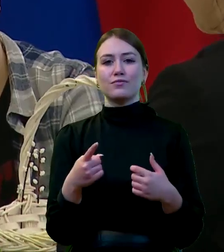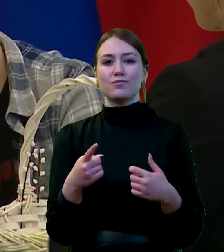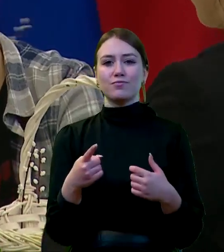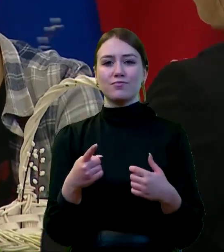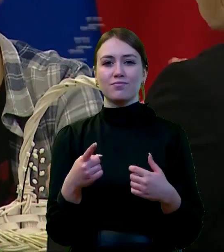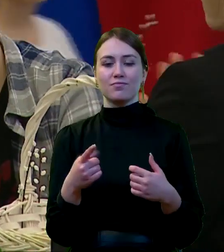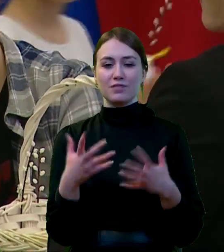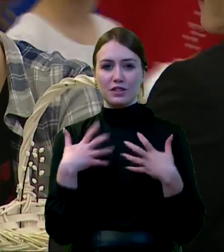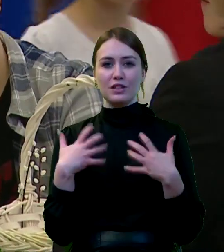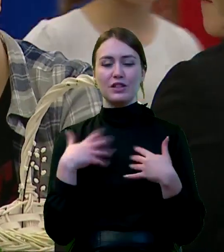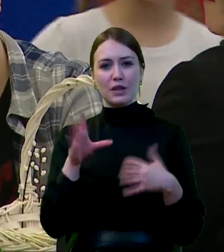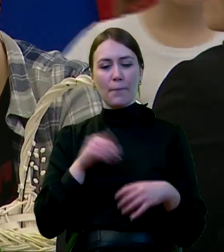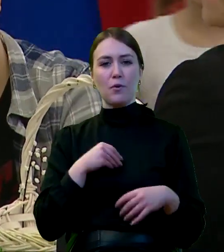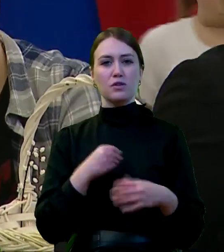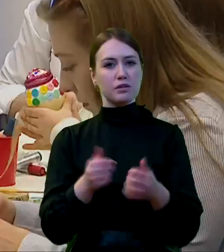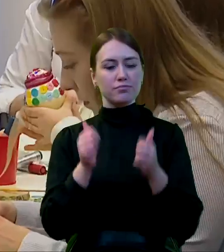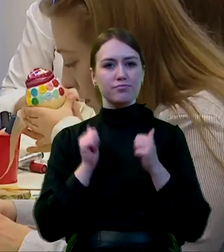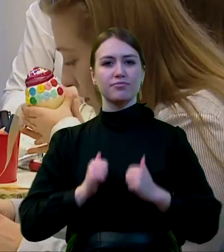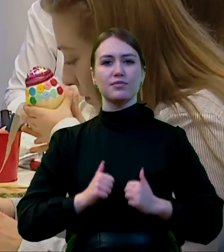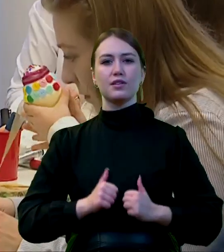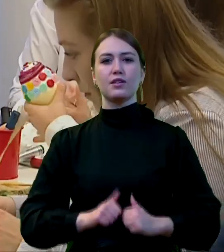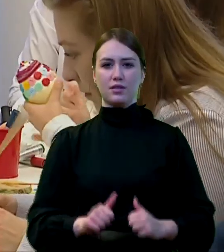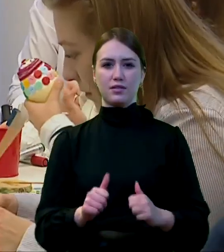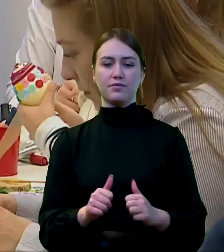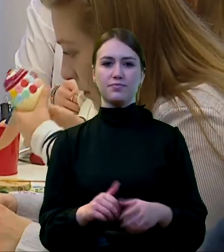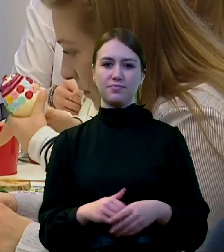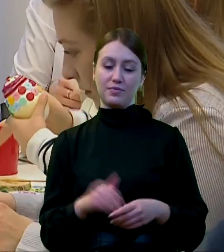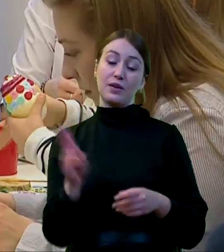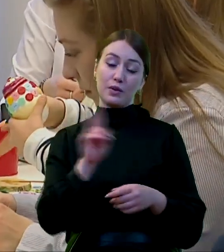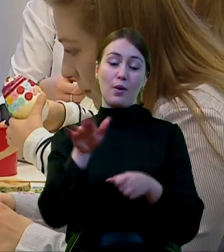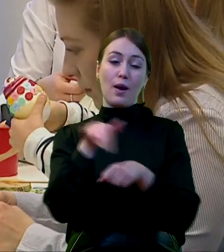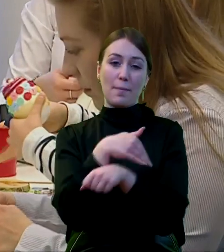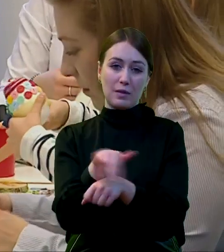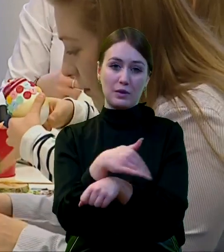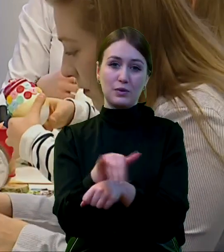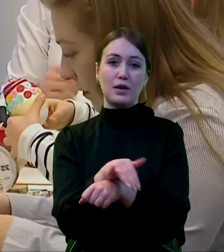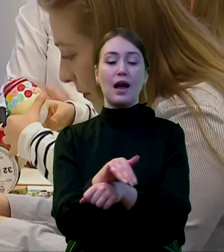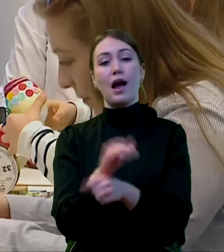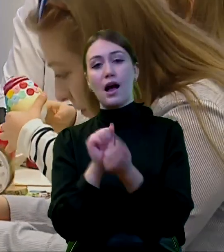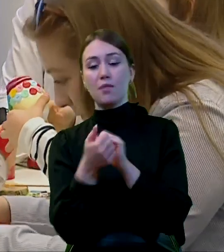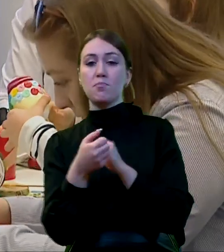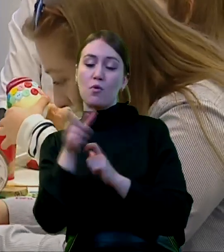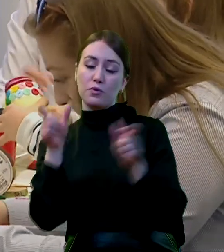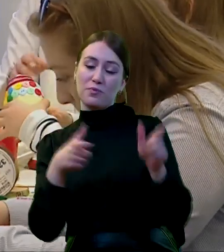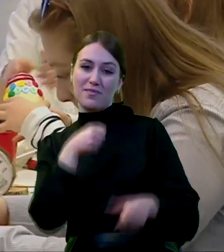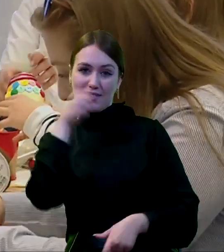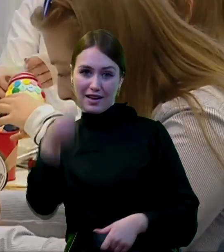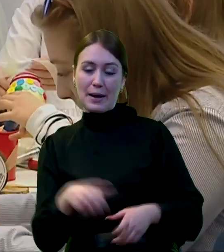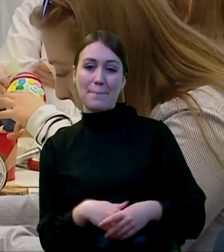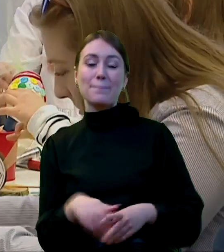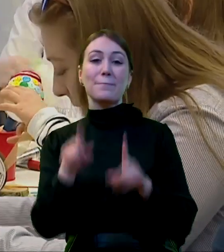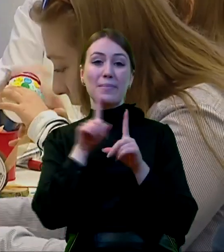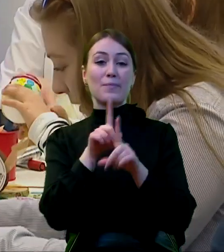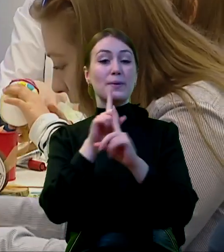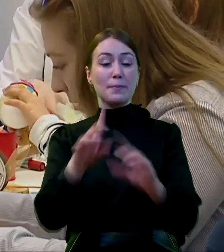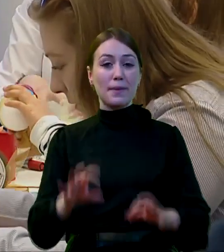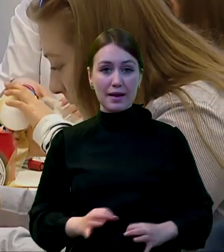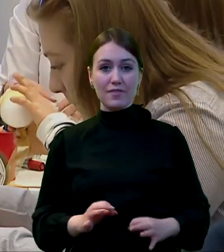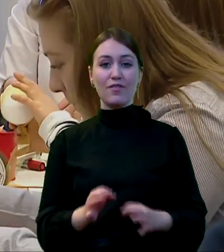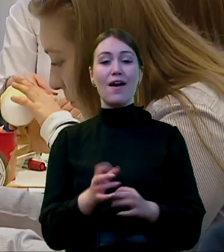osoby na emeryturze, czy osoby starsze. Drodzy Państwo,